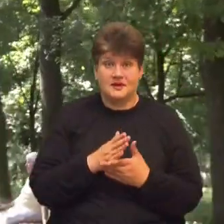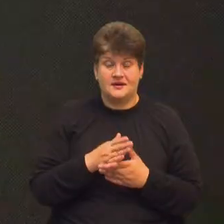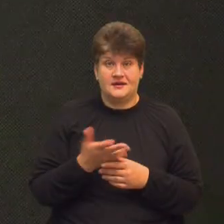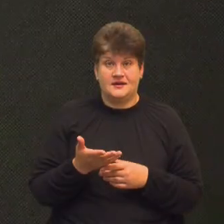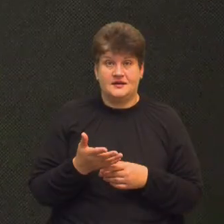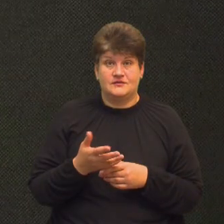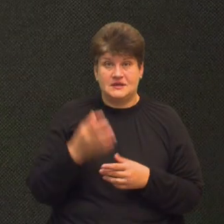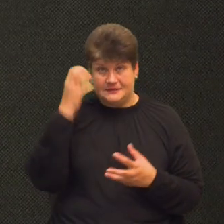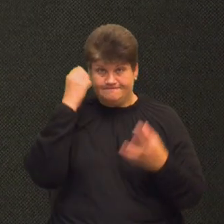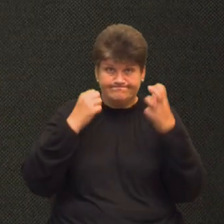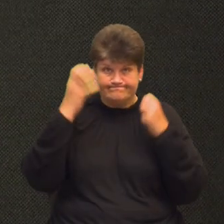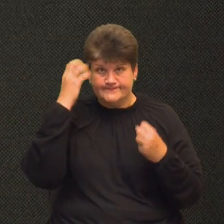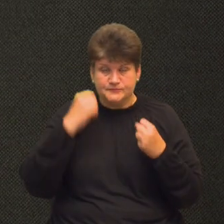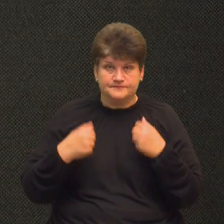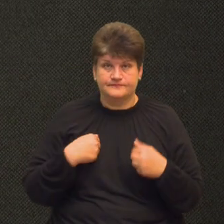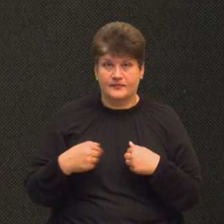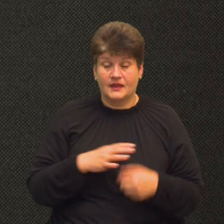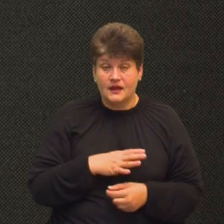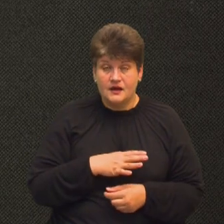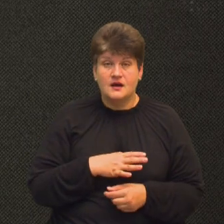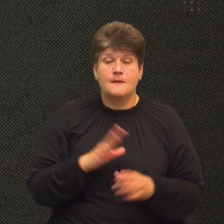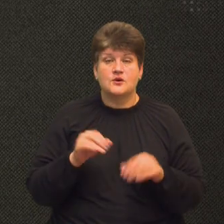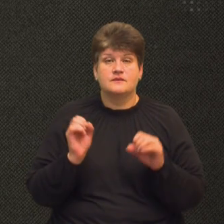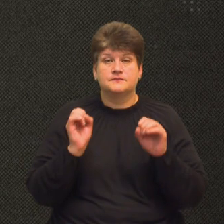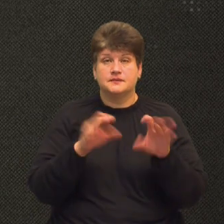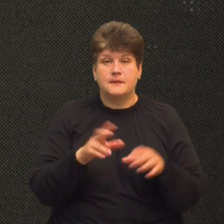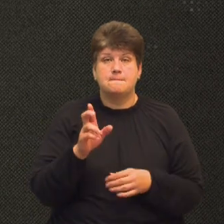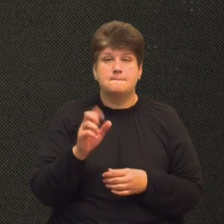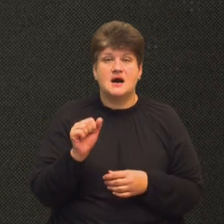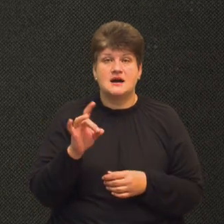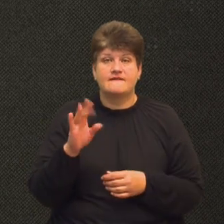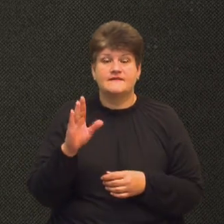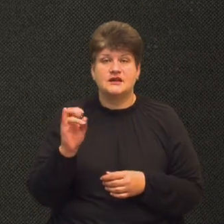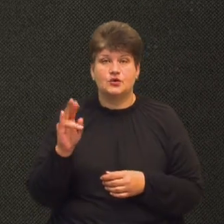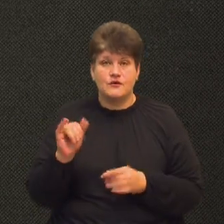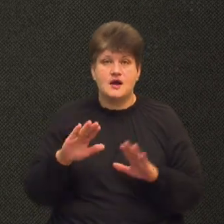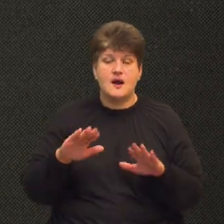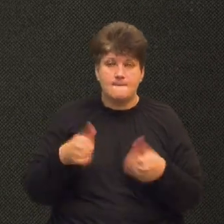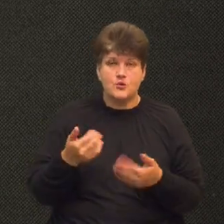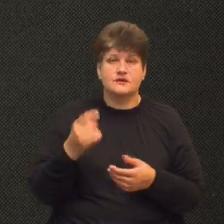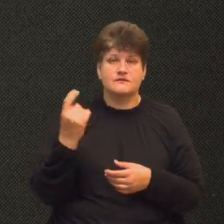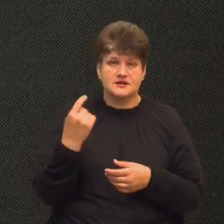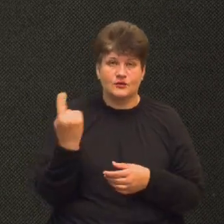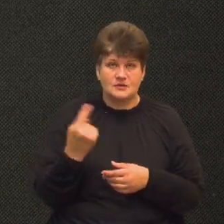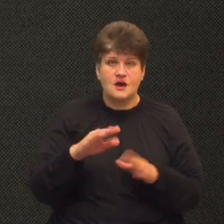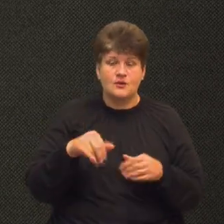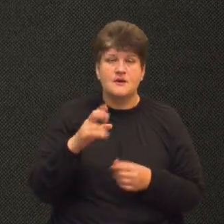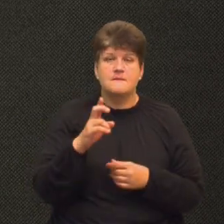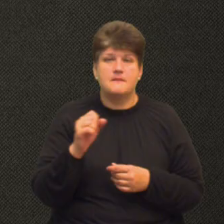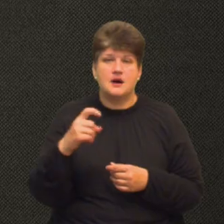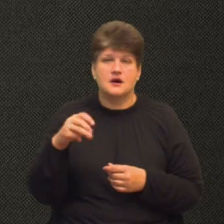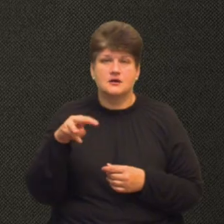повиривали. Згодом підрозділ Олега перекинули до Боровінкового на Харківщині, а тоді під Вахмут. Каже, там 10 березня цього року відбувся